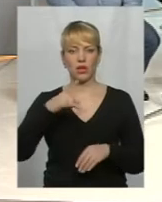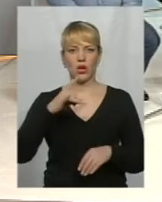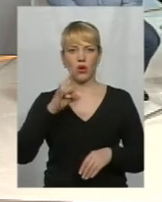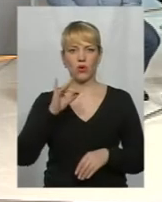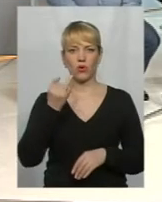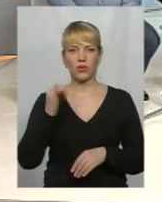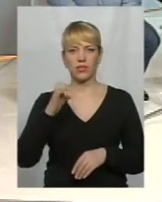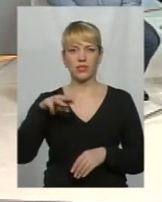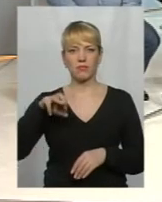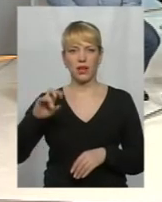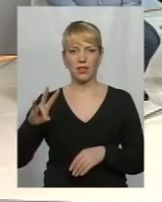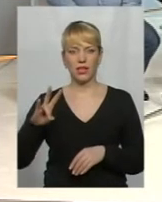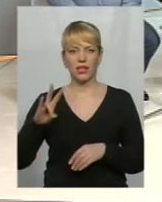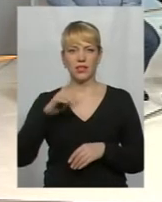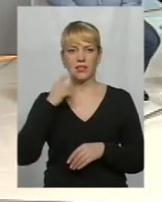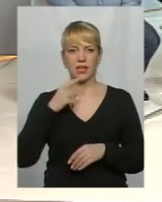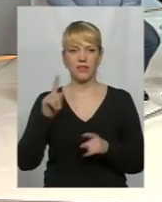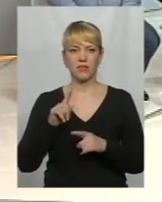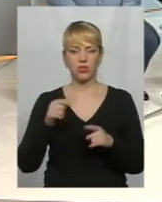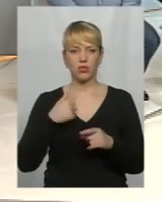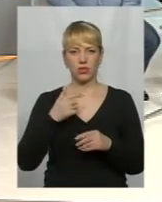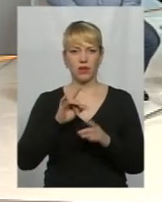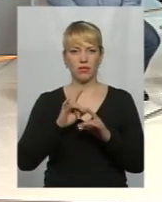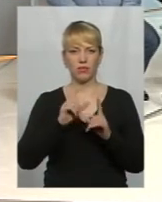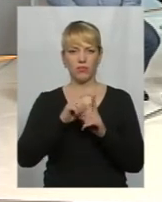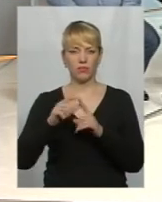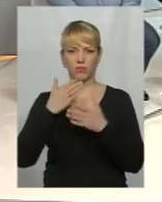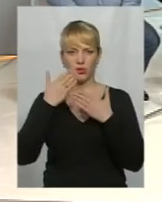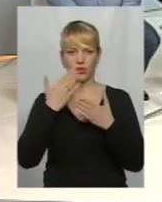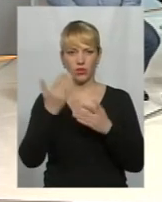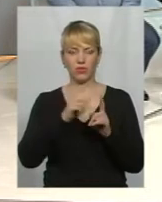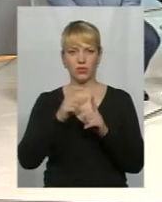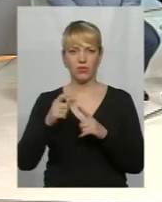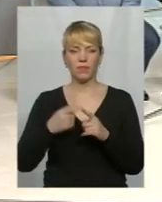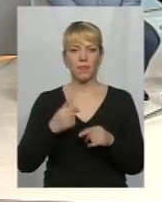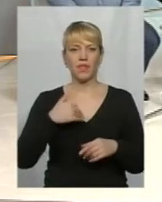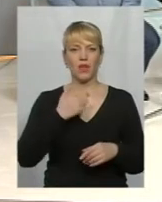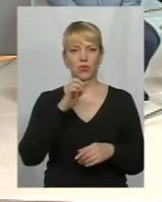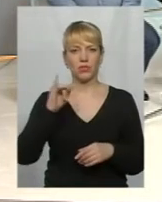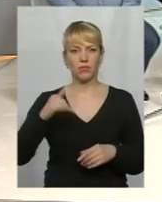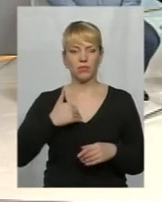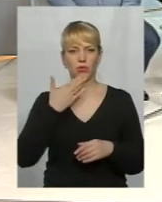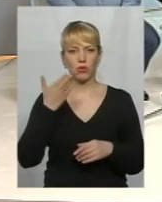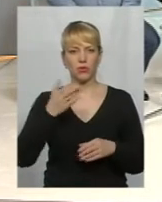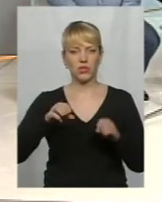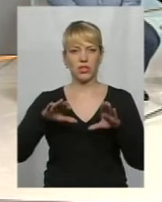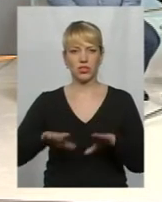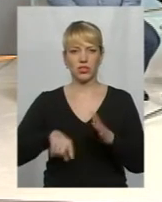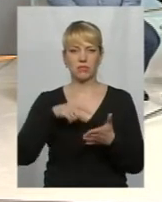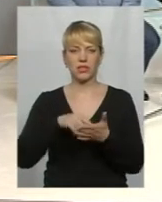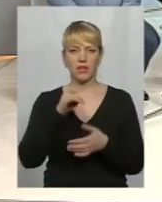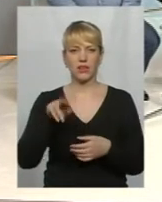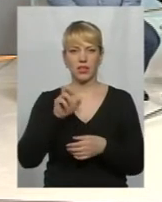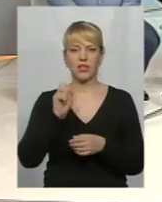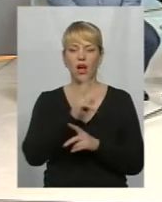я процитую з вашого дозволу, написано сьогодні було на «Українській правді», я хотів би прокоментувати рішення місцевих рад. А